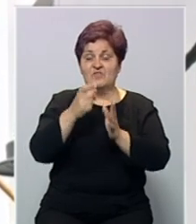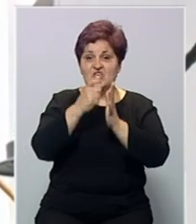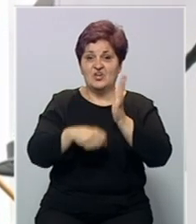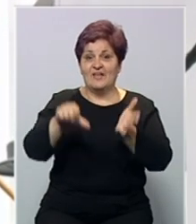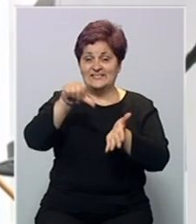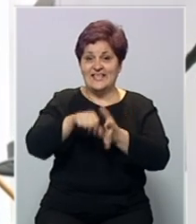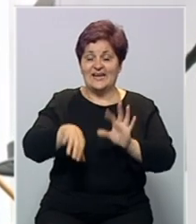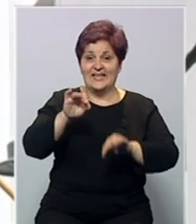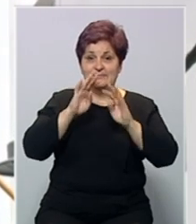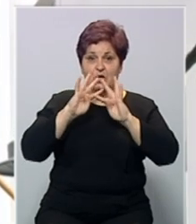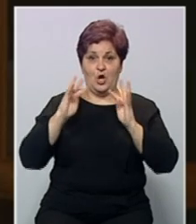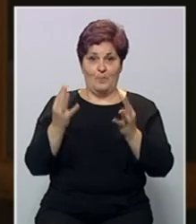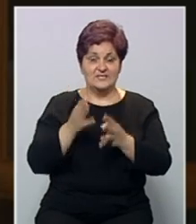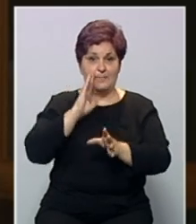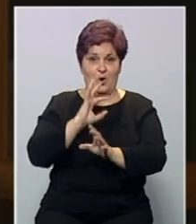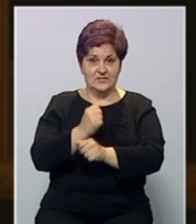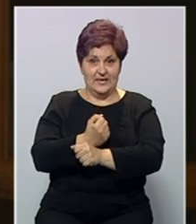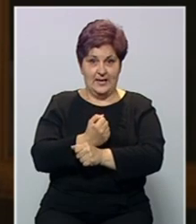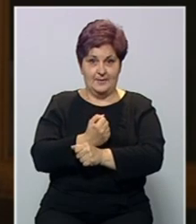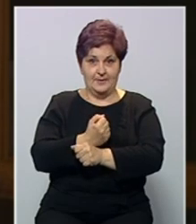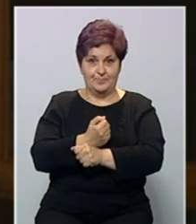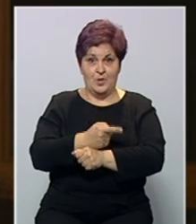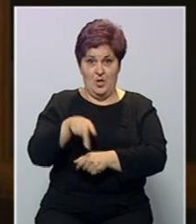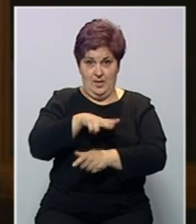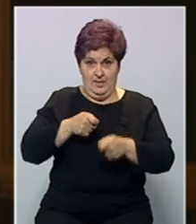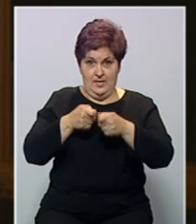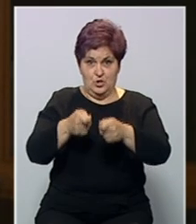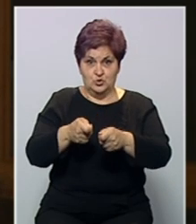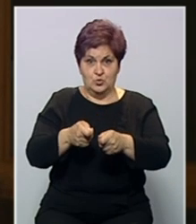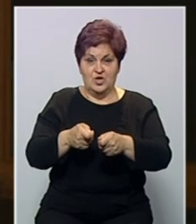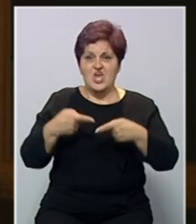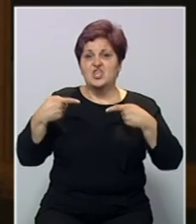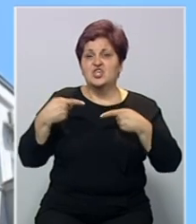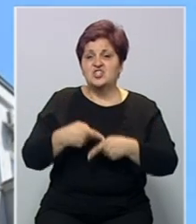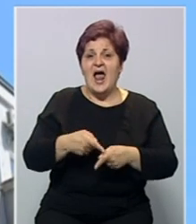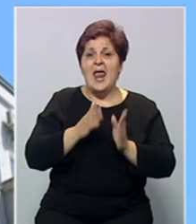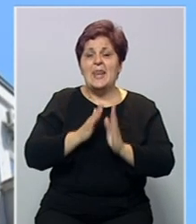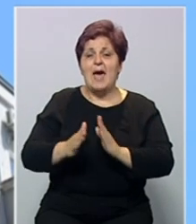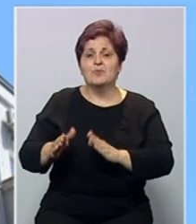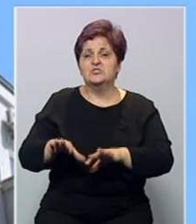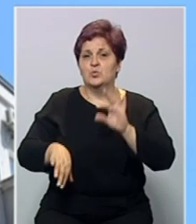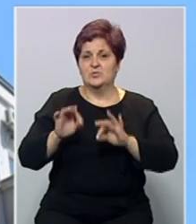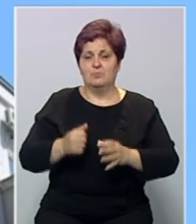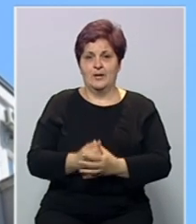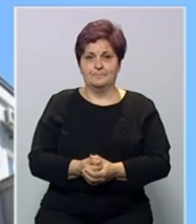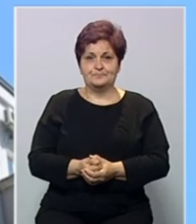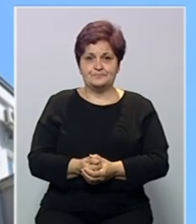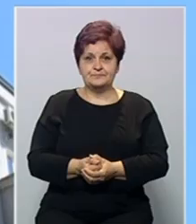imenovanju članova Centralne izborne komisije Bosne i Hercegovine. Apelanti su se žalili na proceduru izbora.